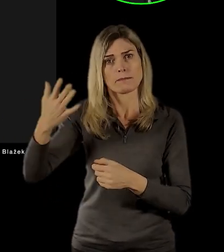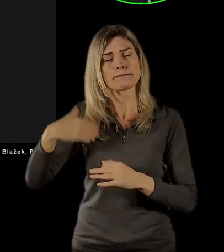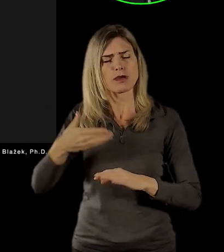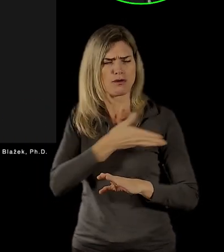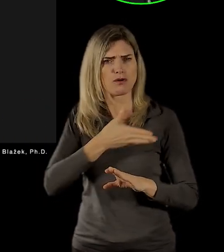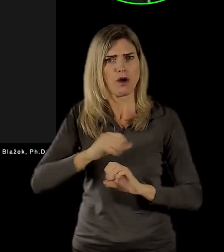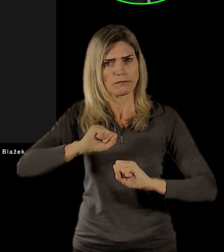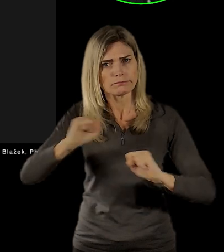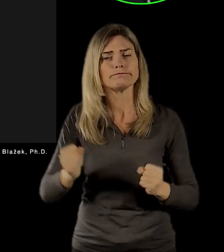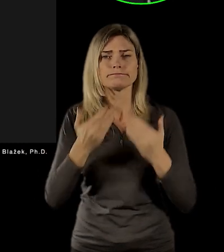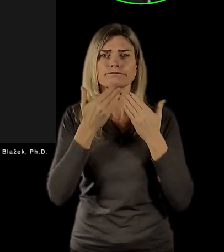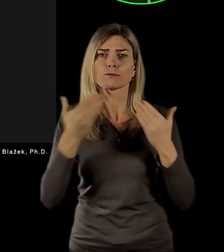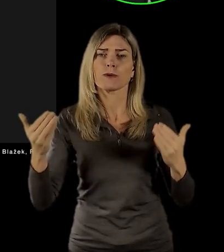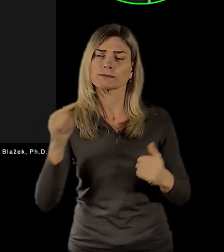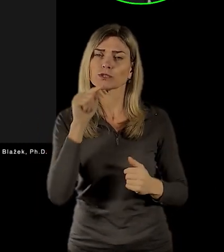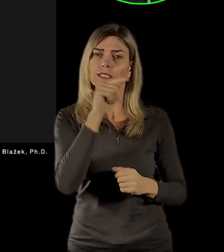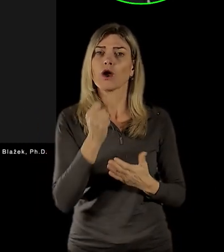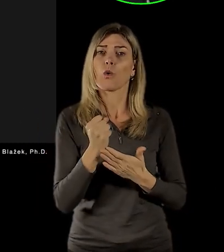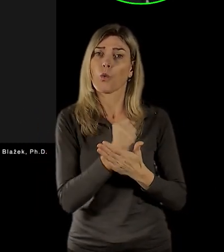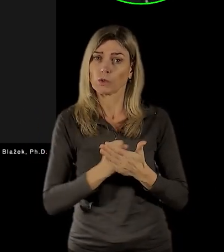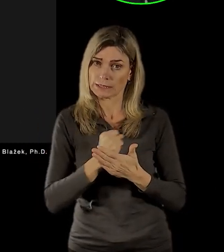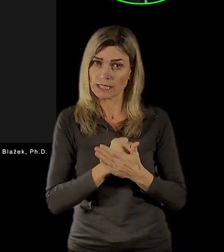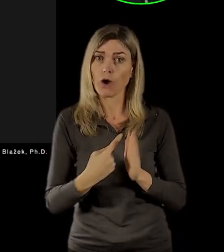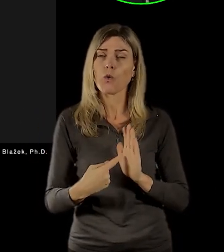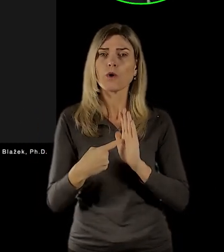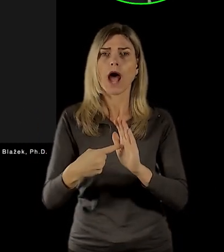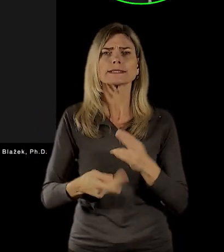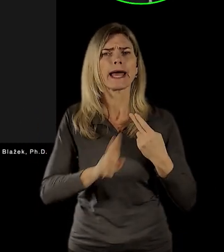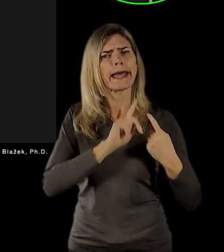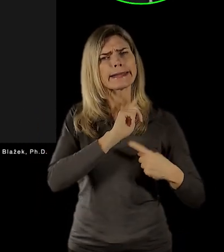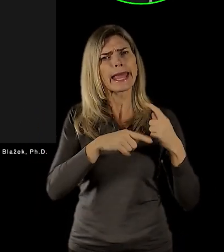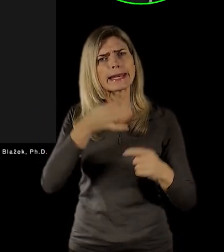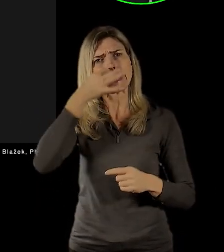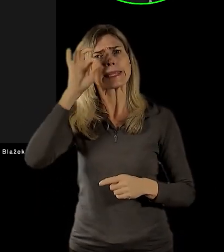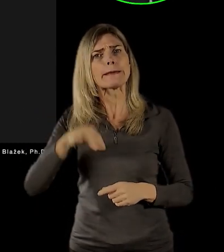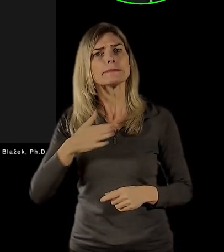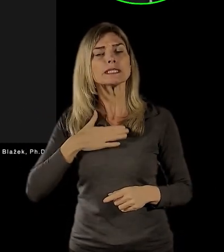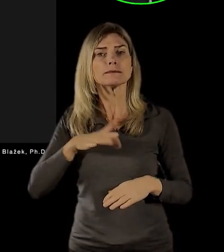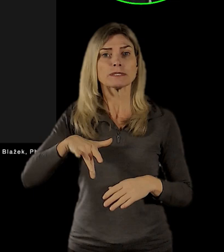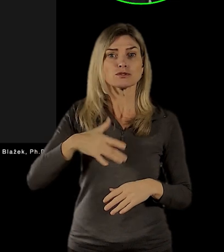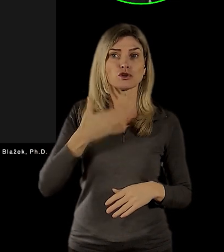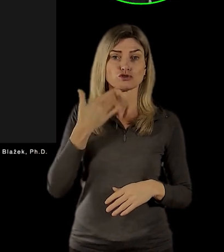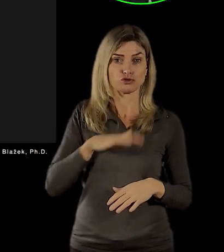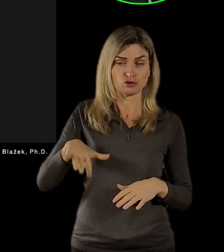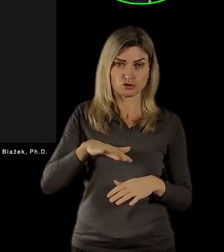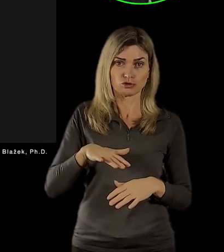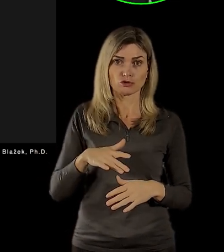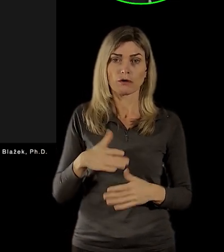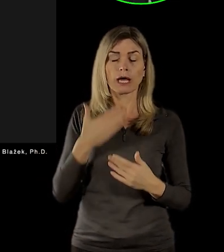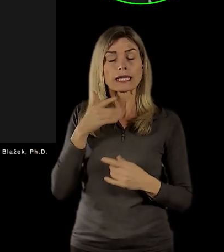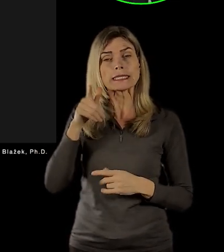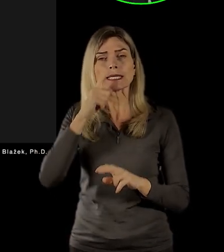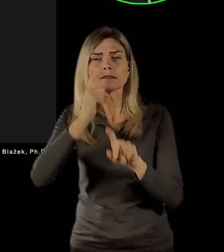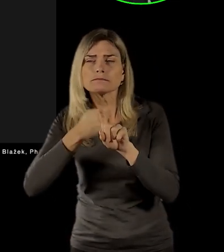expozici Fustí nad Labem, dějiny Němců v Čechách a to nám velmi pomáhá také v tom,